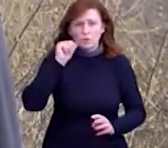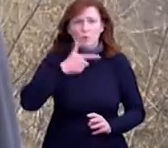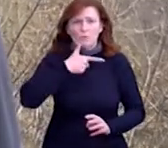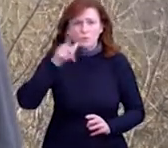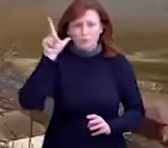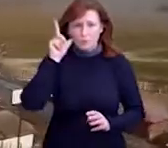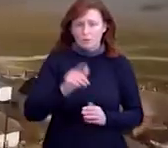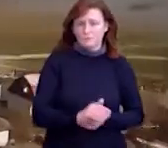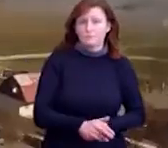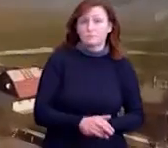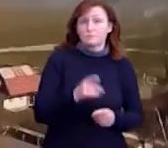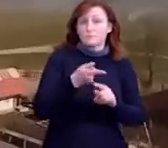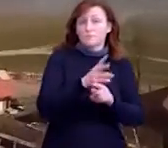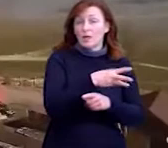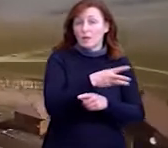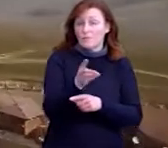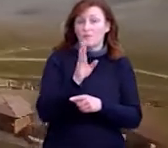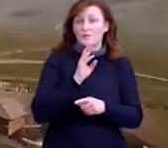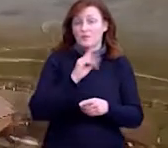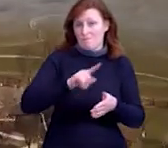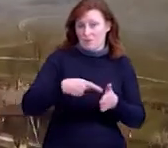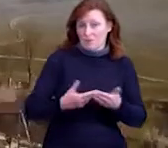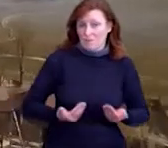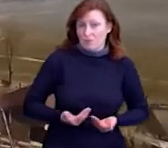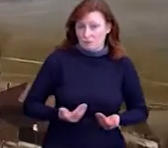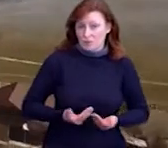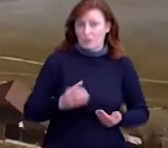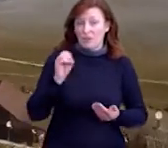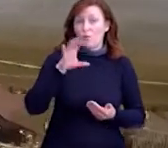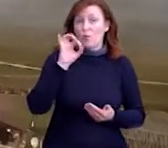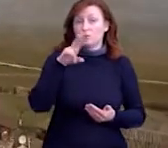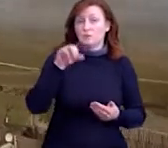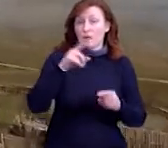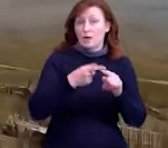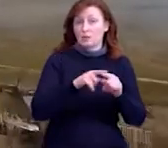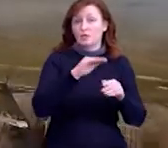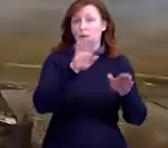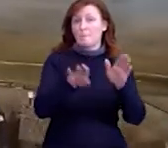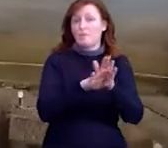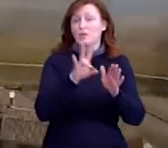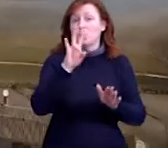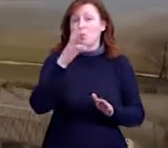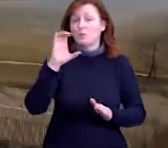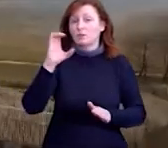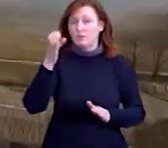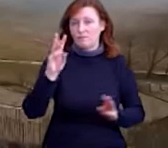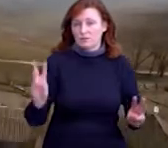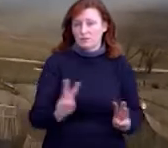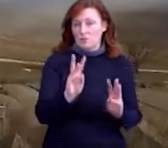Це відео відзняла місцева жителька Олена Асача. Так горів луг під Новгородом-Сіверським вчора.